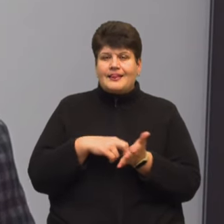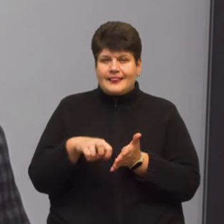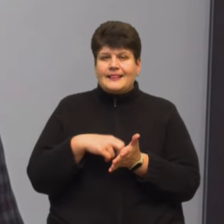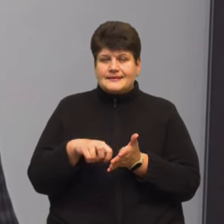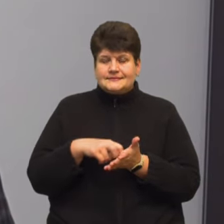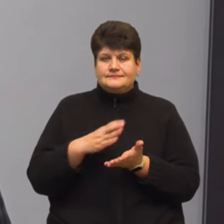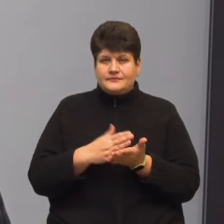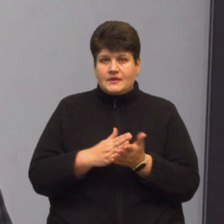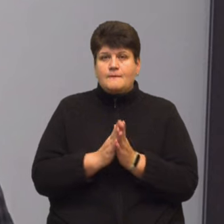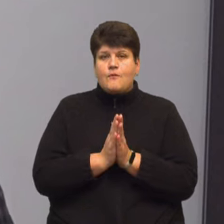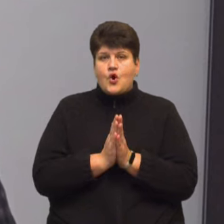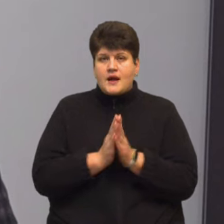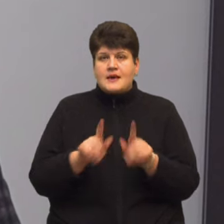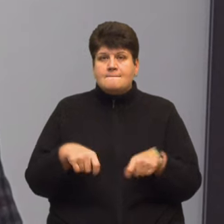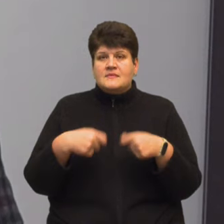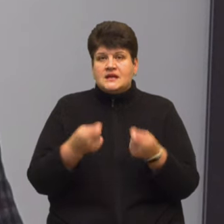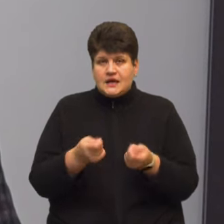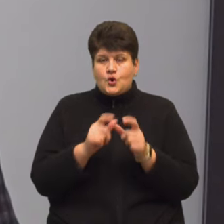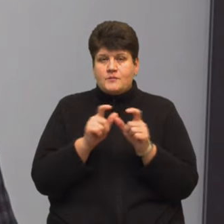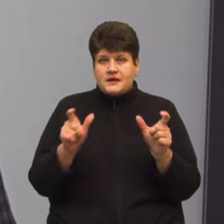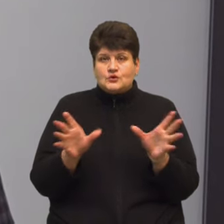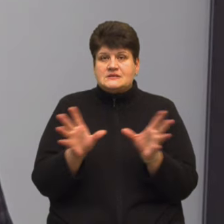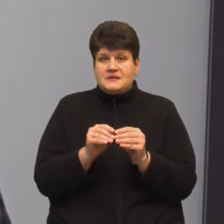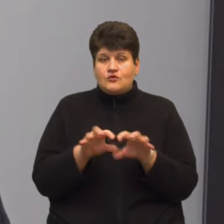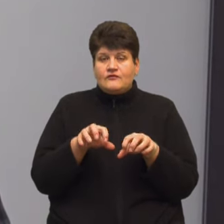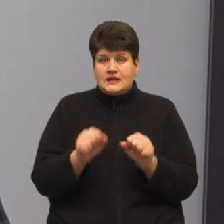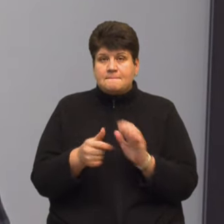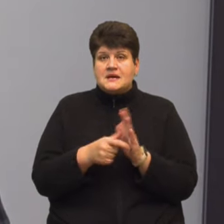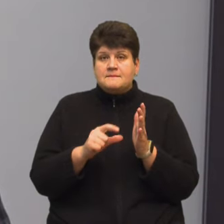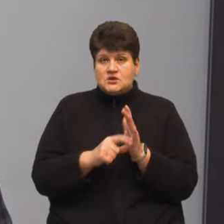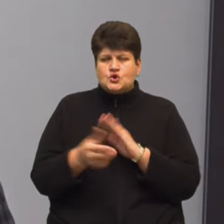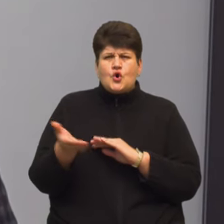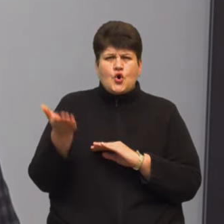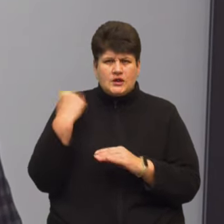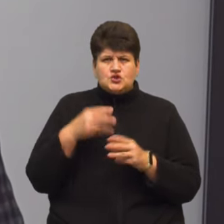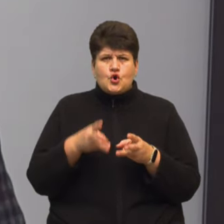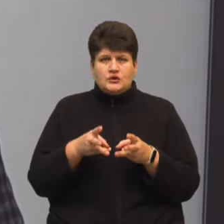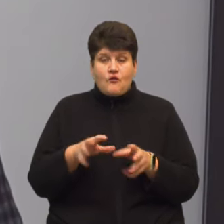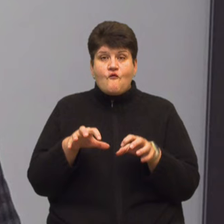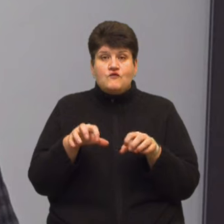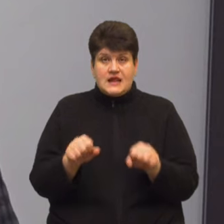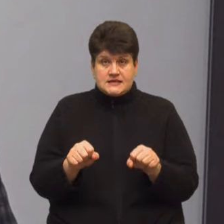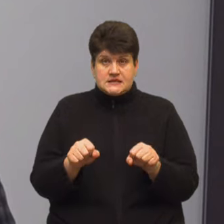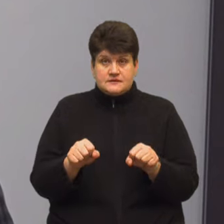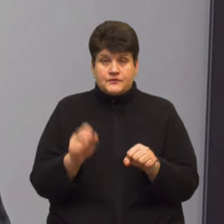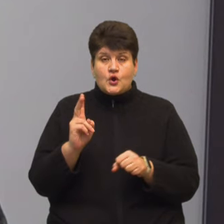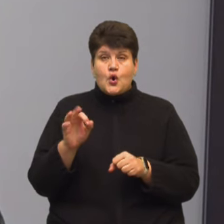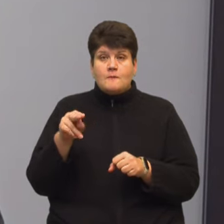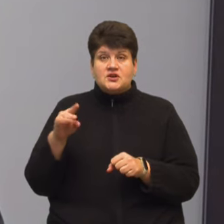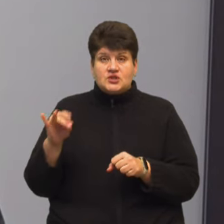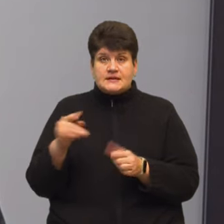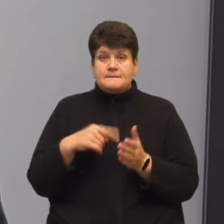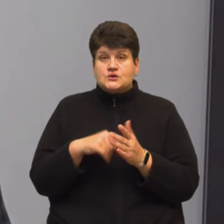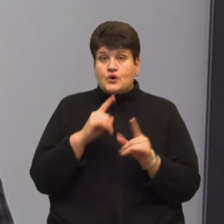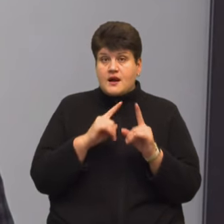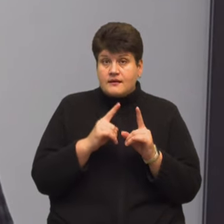прохання про передачу об'єкта спільної власності, приміщення колишньої котельні у власність Копичинецької міської ради, але